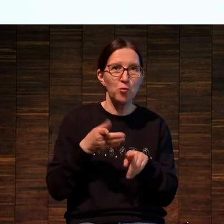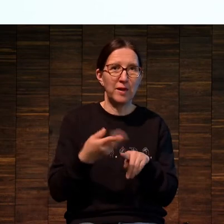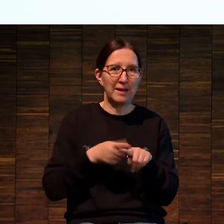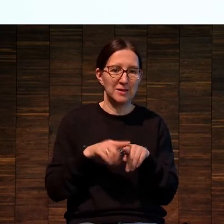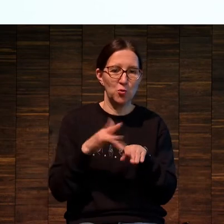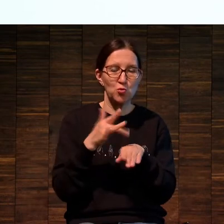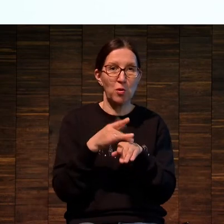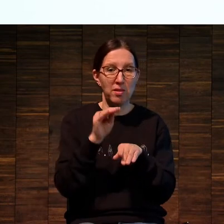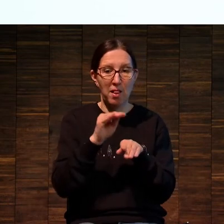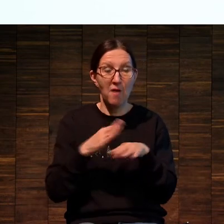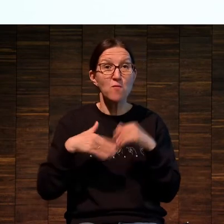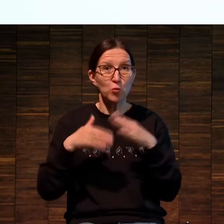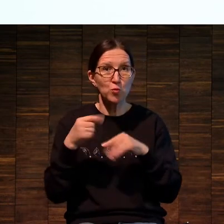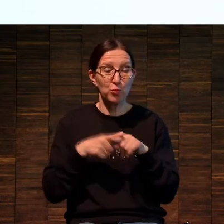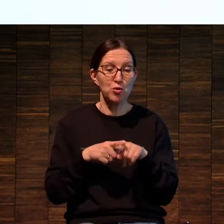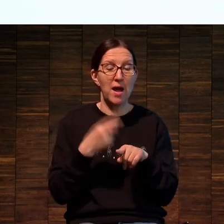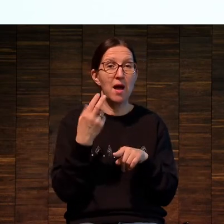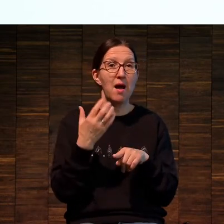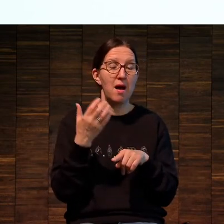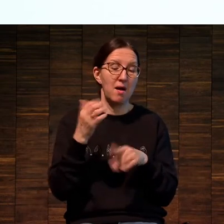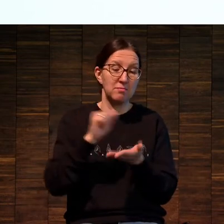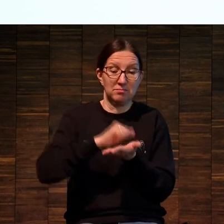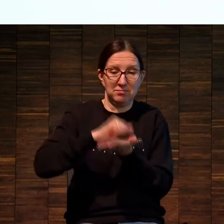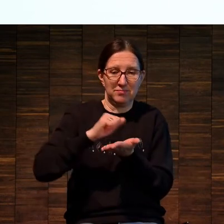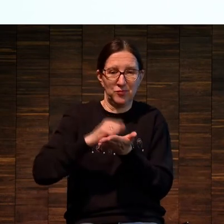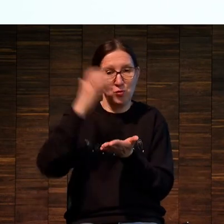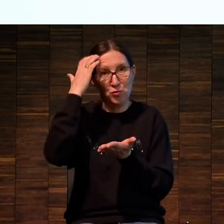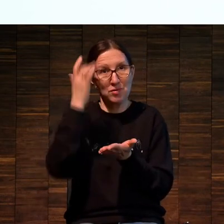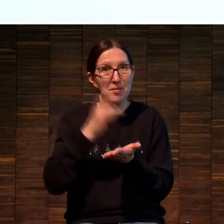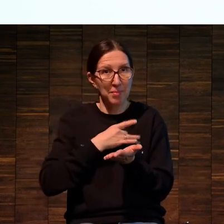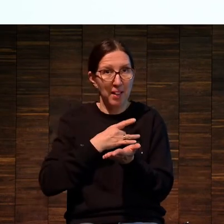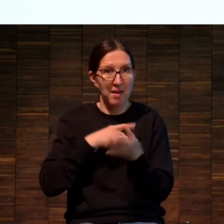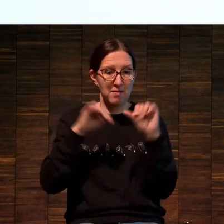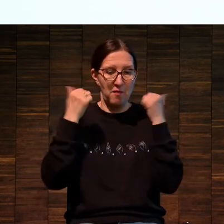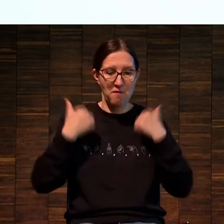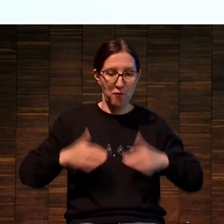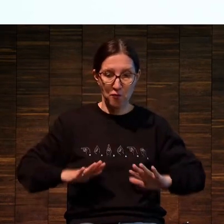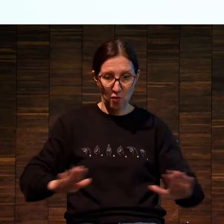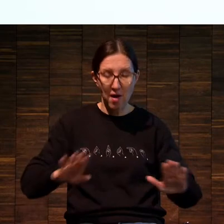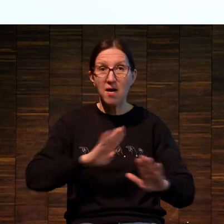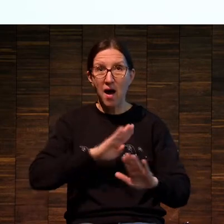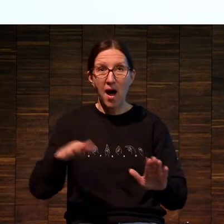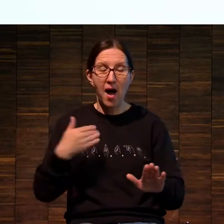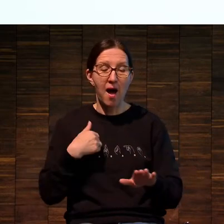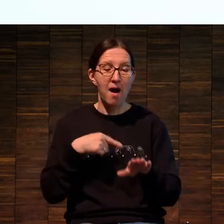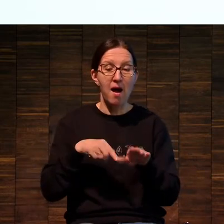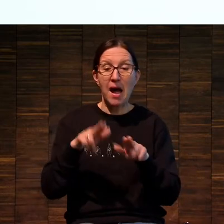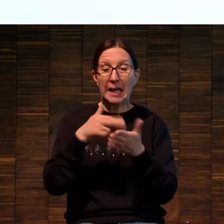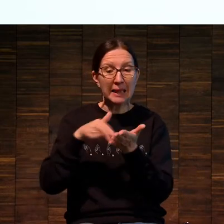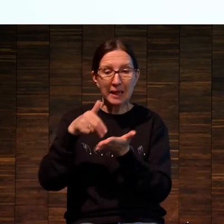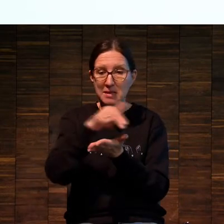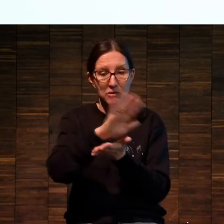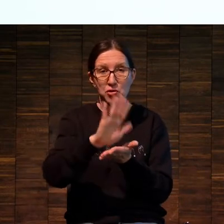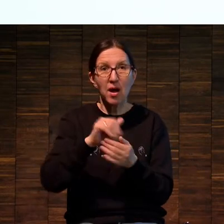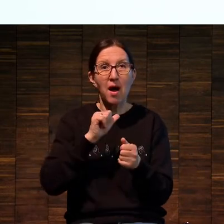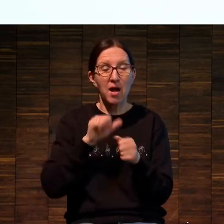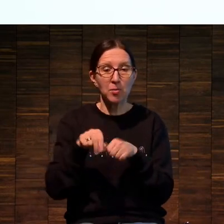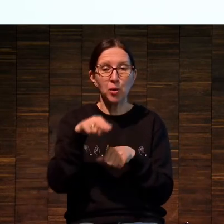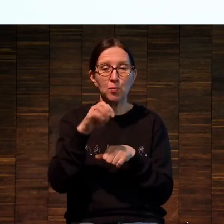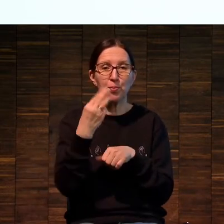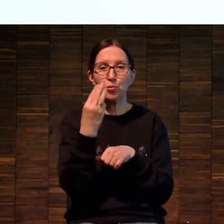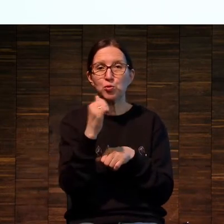журналы. То есть они были иллюминированные, раскрашенные журналы, но раскрашены не вручную кисточкой, а при помощи механического способа, пушуара.